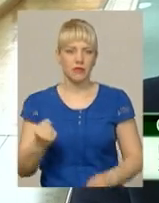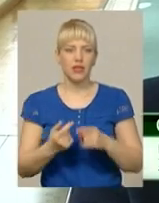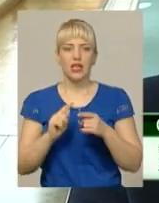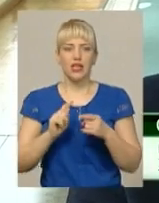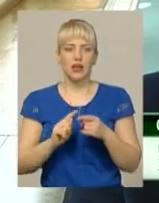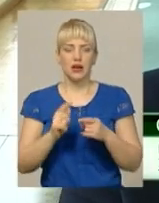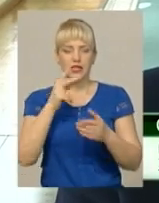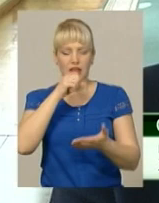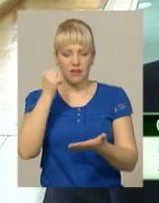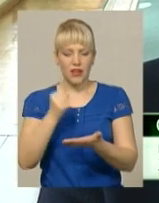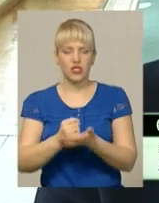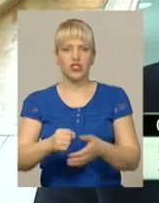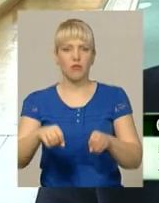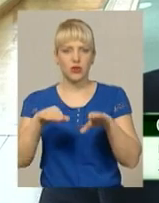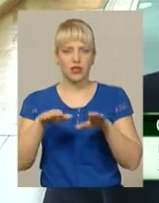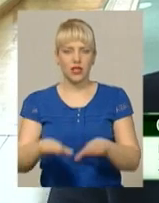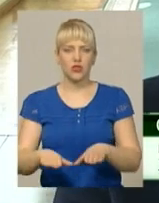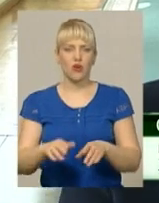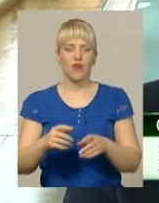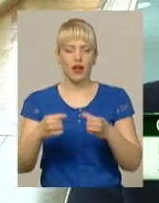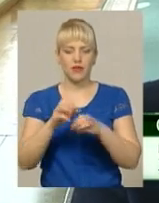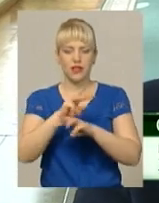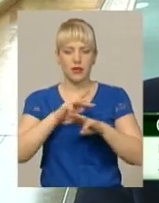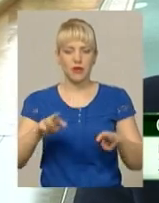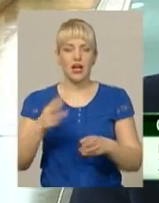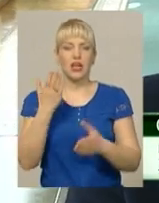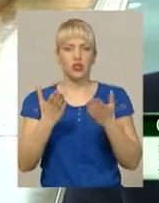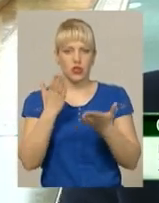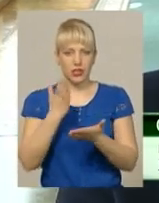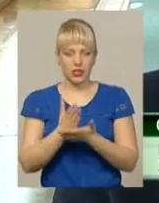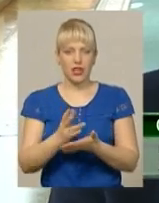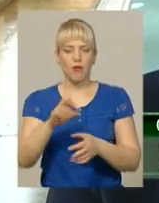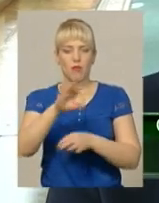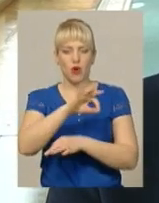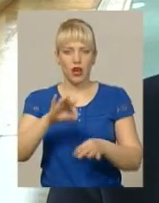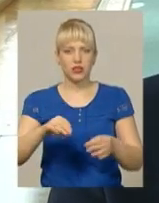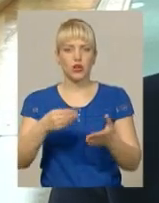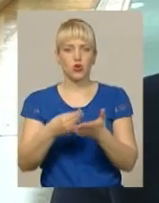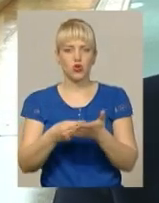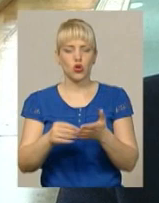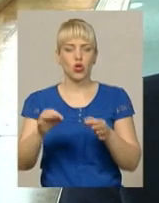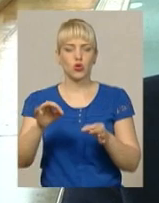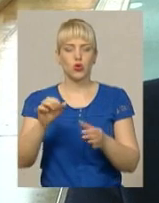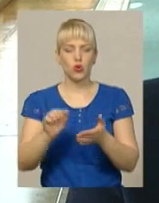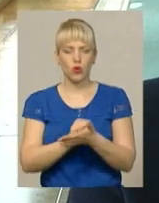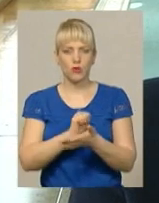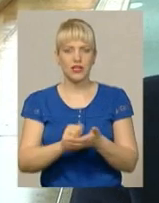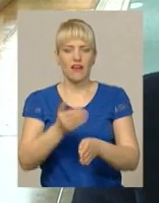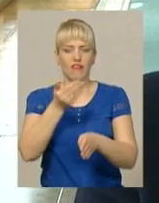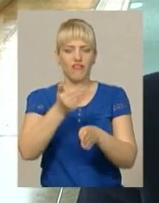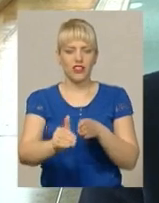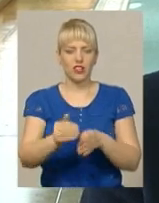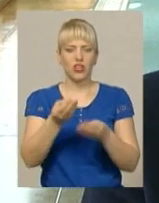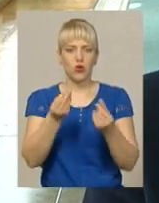яка передбачає при наявності виготовленої проєктно-кошторисної документації, виділення коштів на співфінансування,